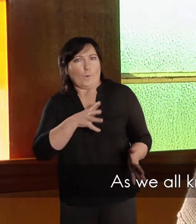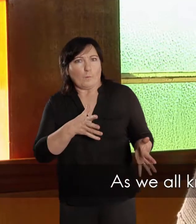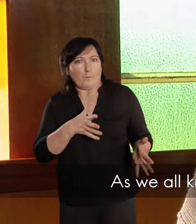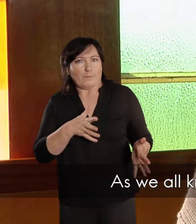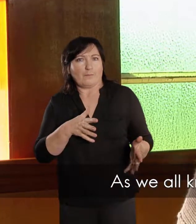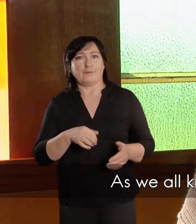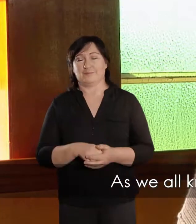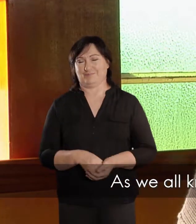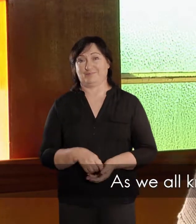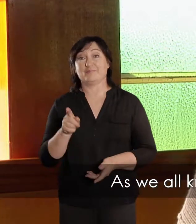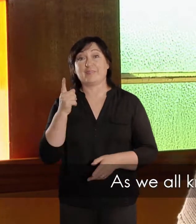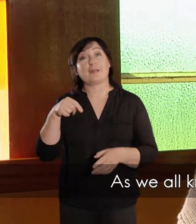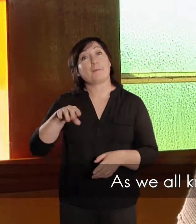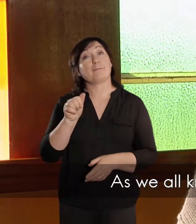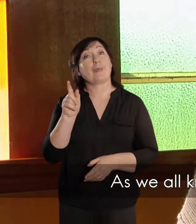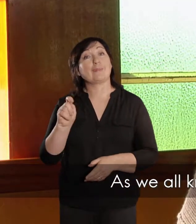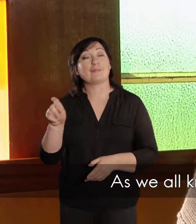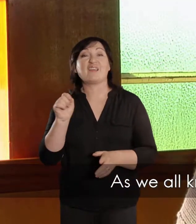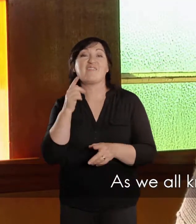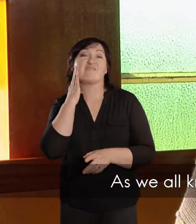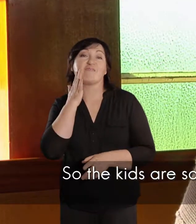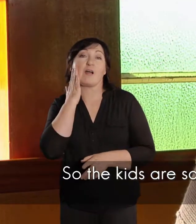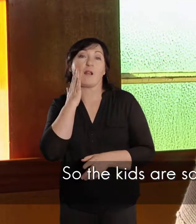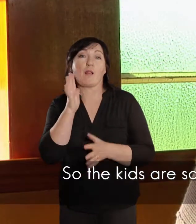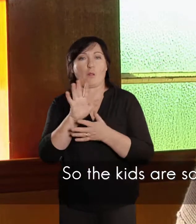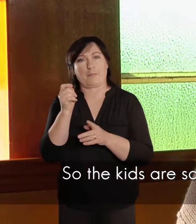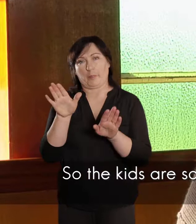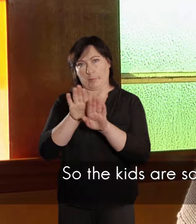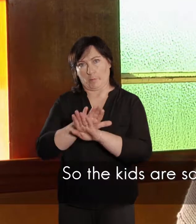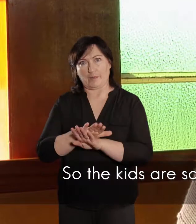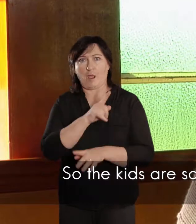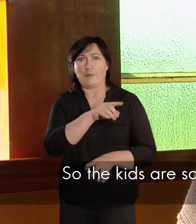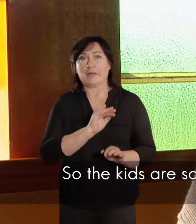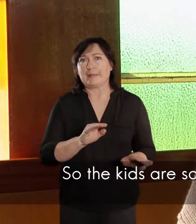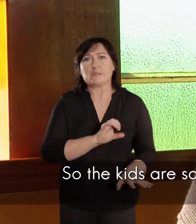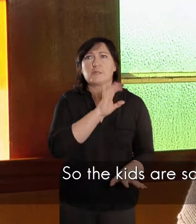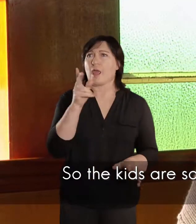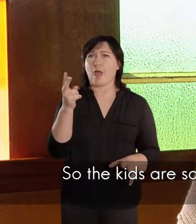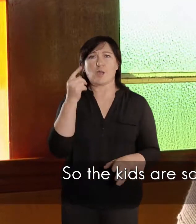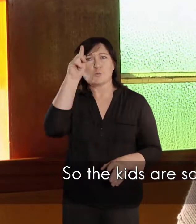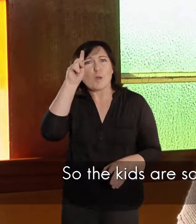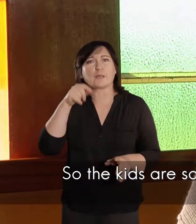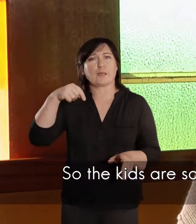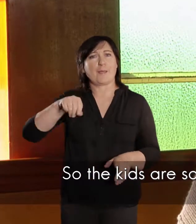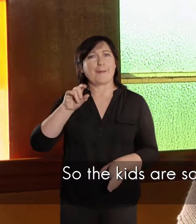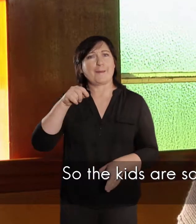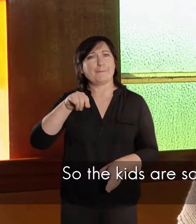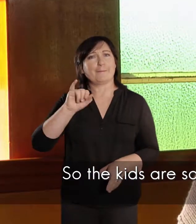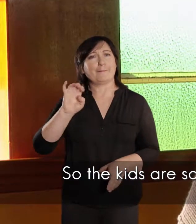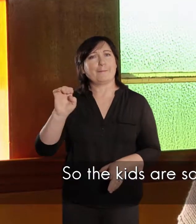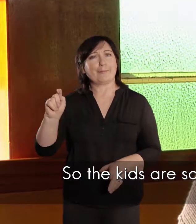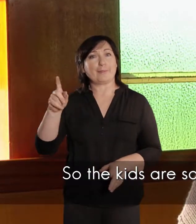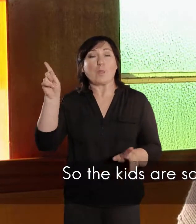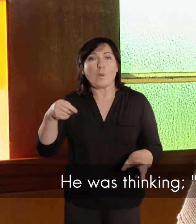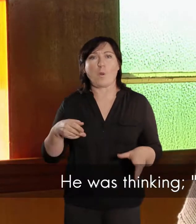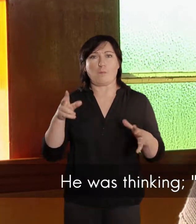Nou, ons weet, Amal Pet was bykie aan die donkere kant, en toe skreele, Swarte Piet, Swarte Piet het gekom, Swarte Piet het